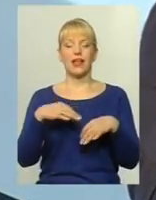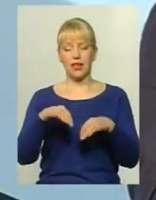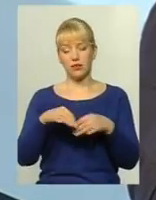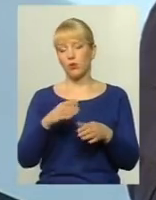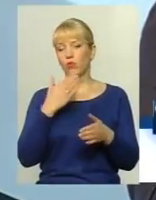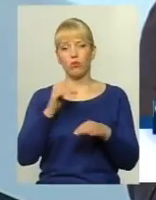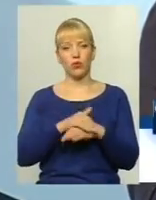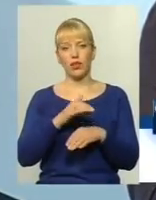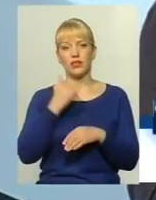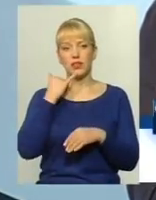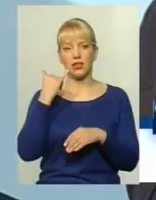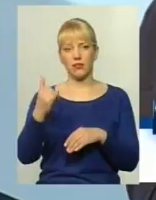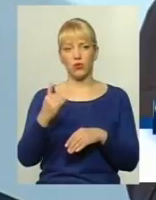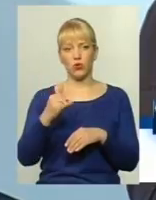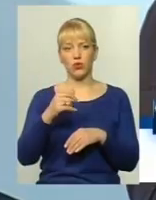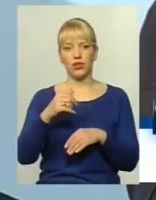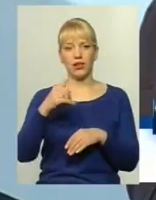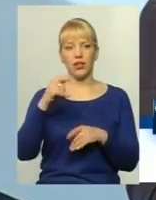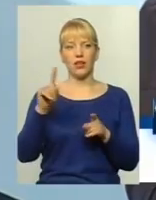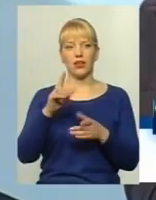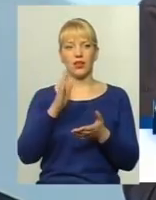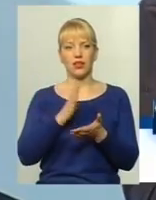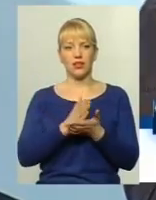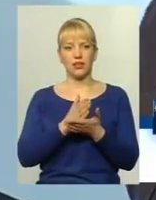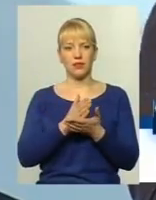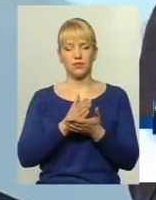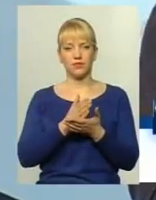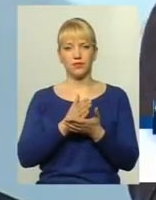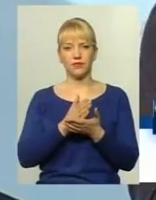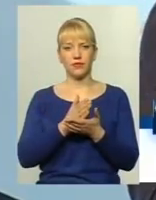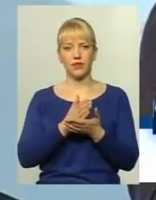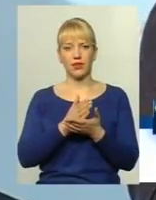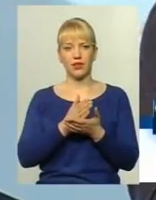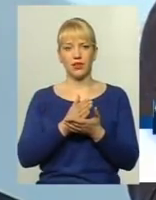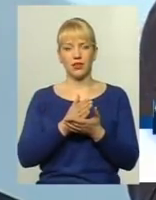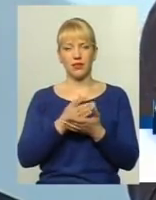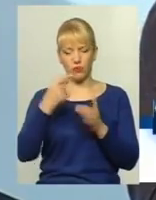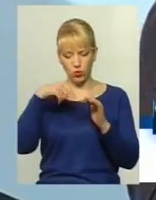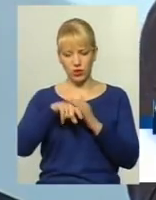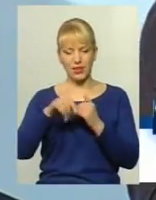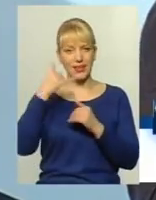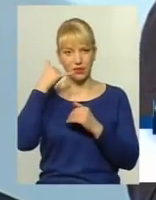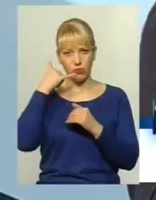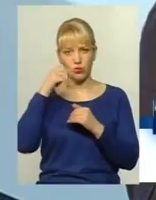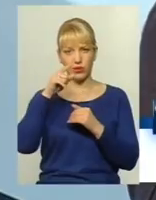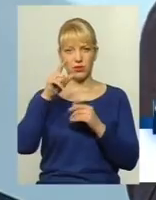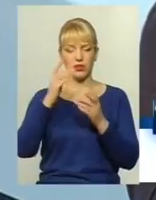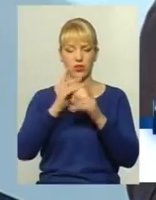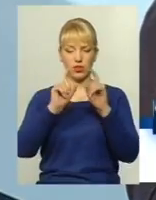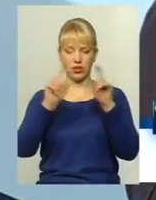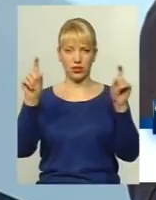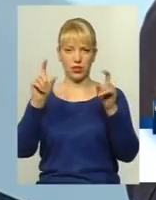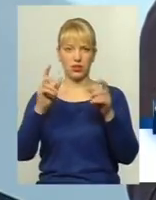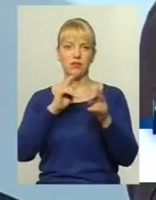будь ласка, звертайтеся за телефоном, який знаходиться всередині, в салоні транспортного засобу. Там є чіткий